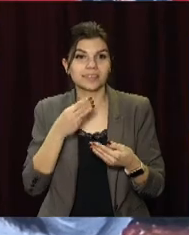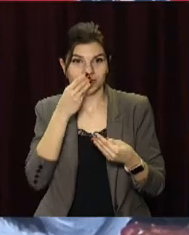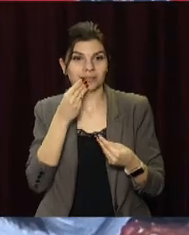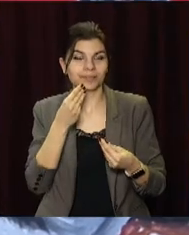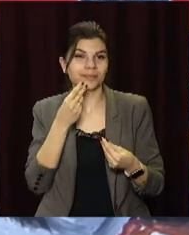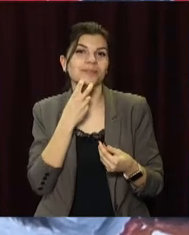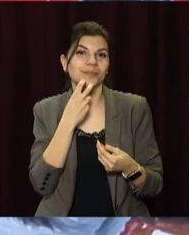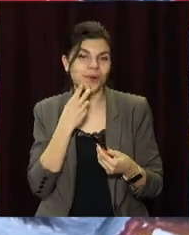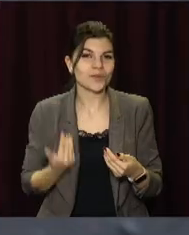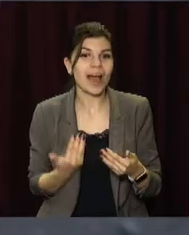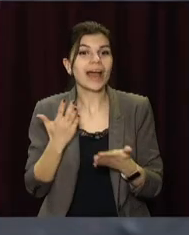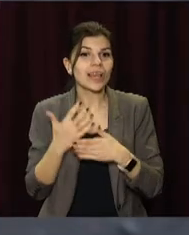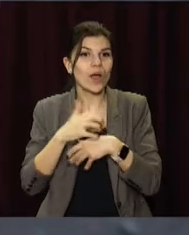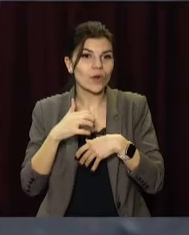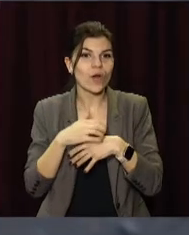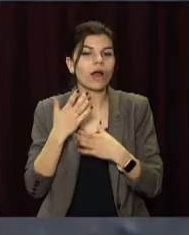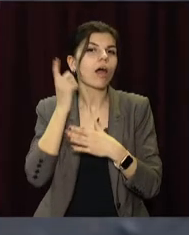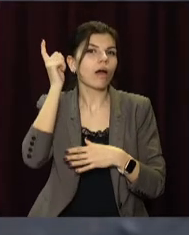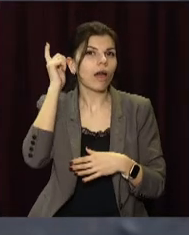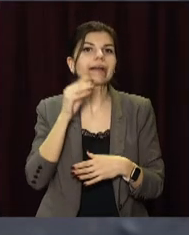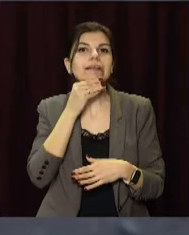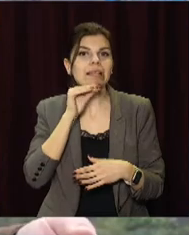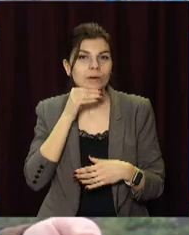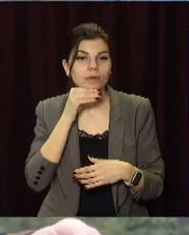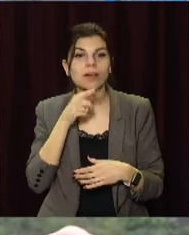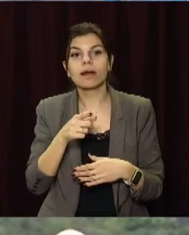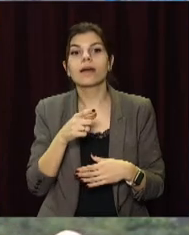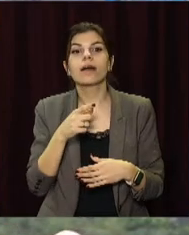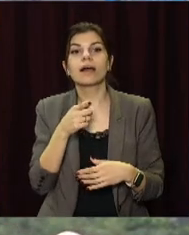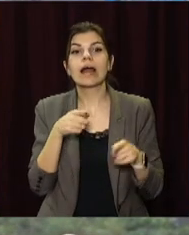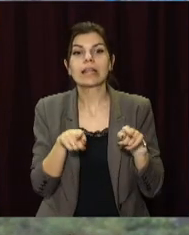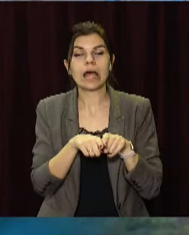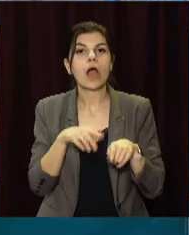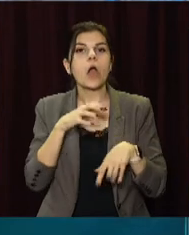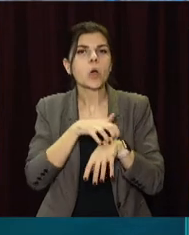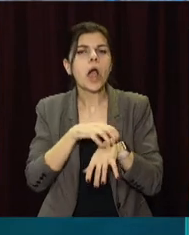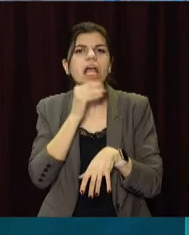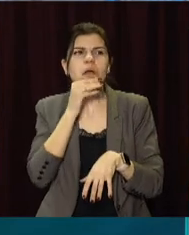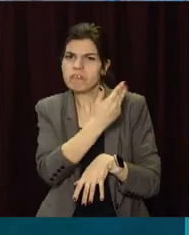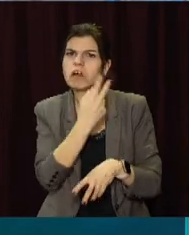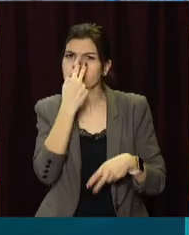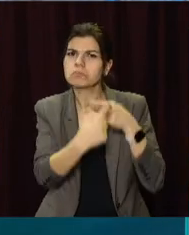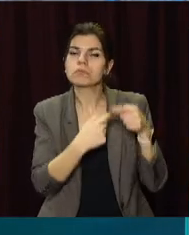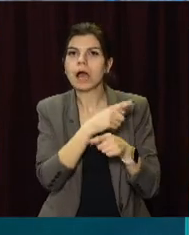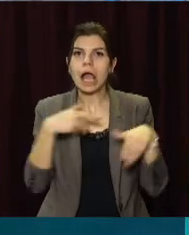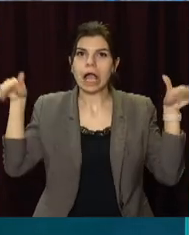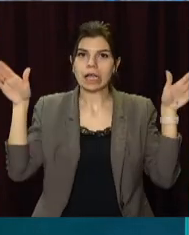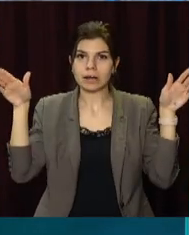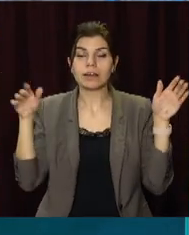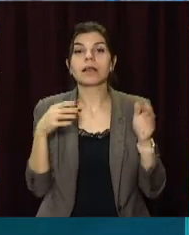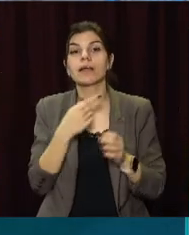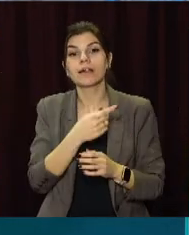пристроєм. А є навіть коти з древнього Єгипту. Вони котів зображали з такими крилами. А така сучасна